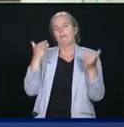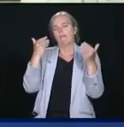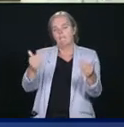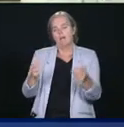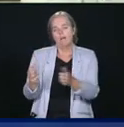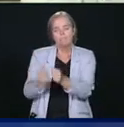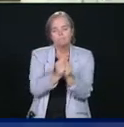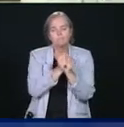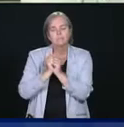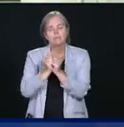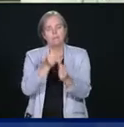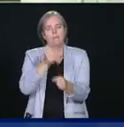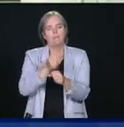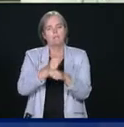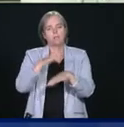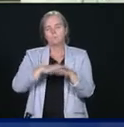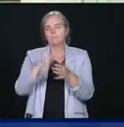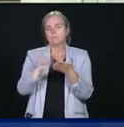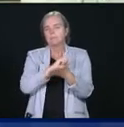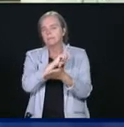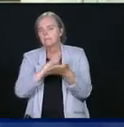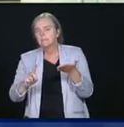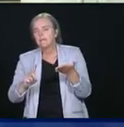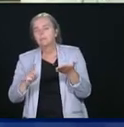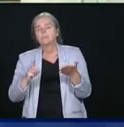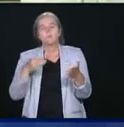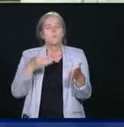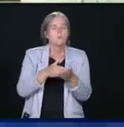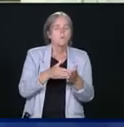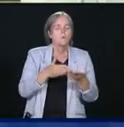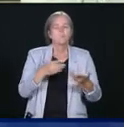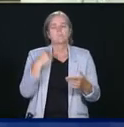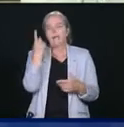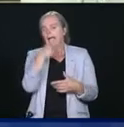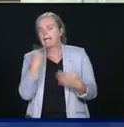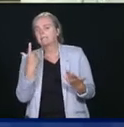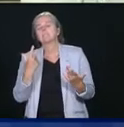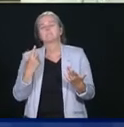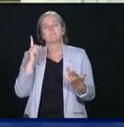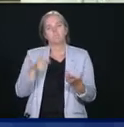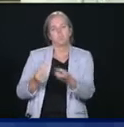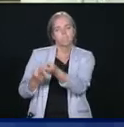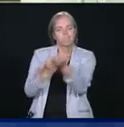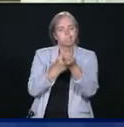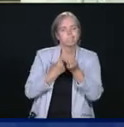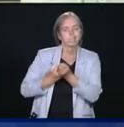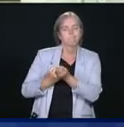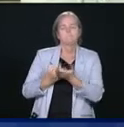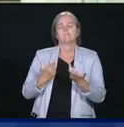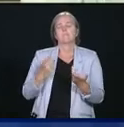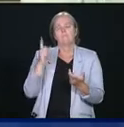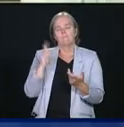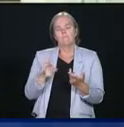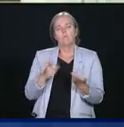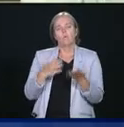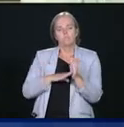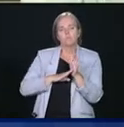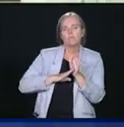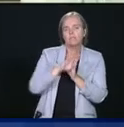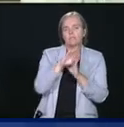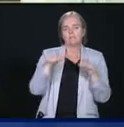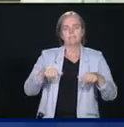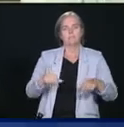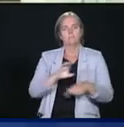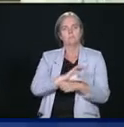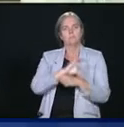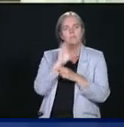On doit être là chacun pour les autres. On doit être là chaque jour pour dire qu'on peut faire mieux en tant que pays, en tant